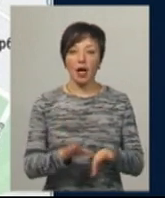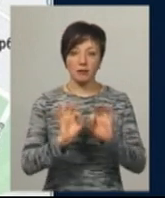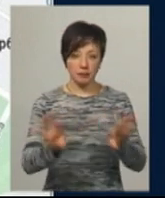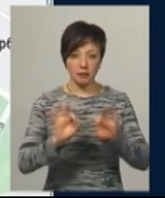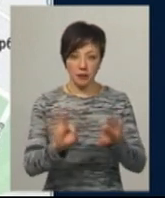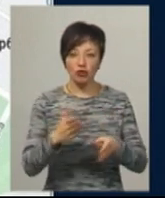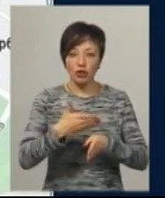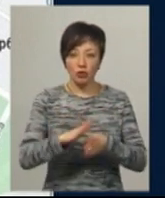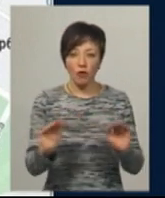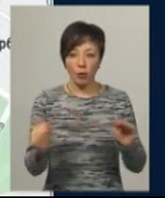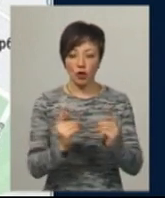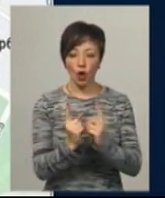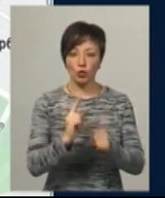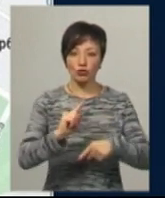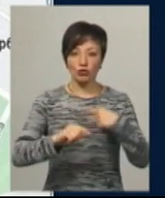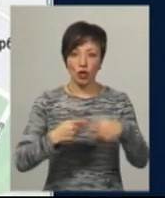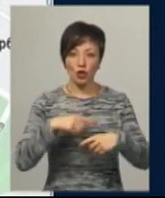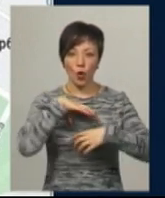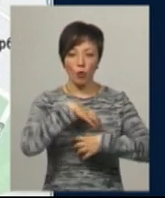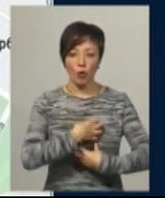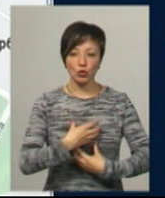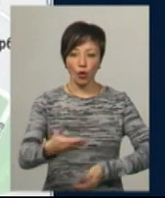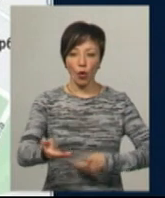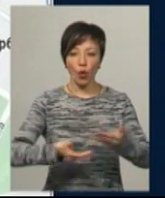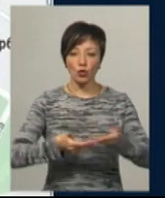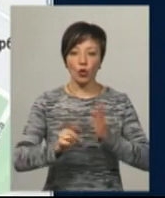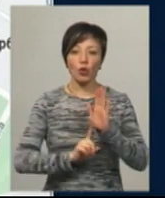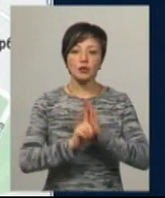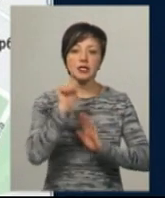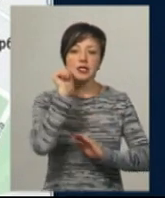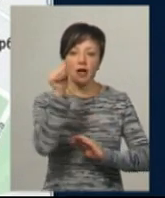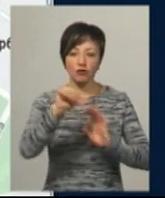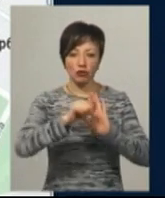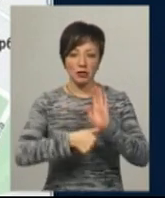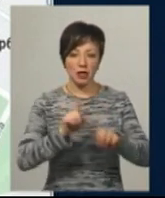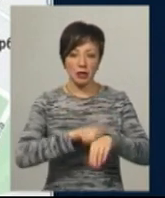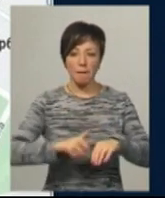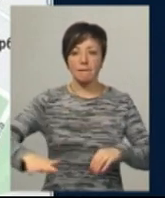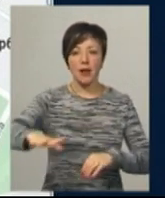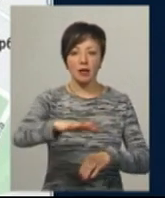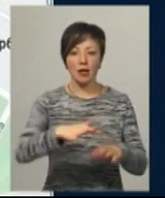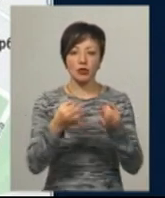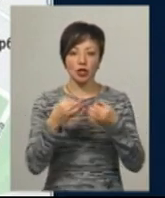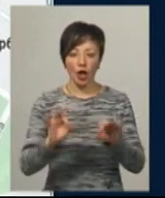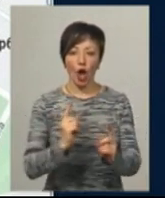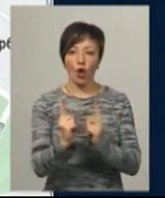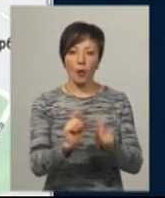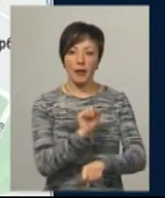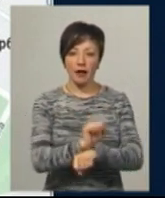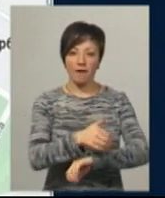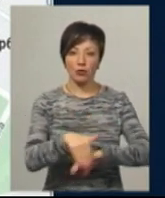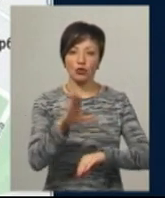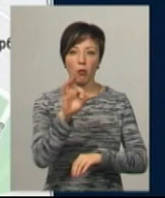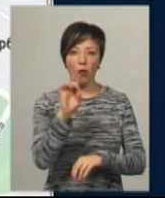словами, частково обмежать рух через скорботну ходу, яка розпочнеться завтра о 16-й з Майдану Незалежності. Рух перекриють на вулиці